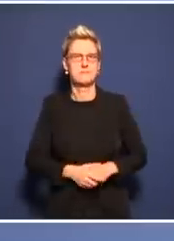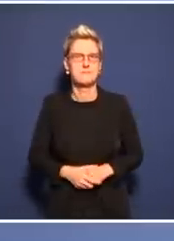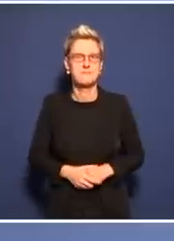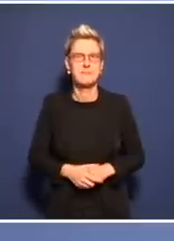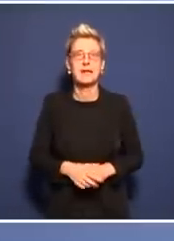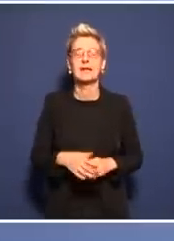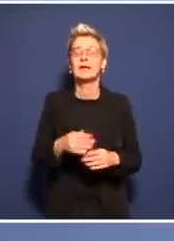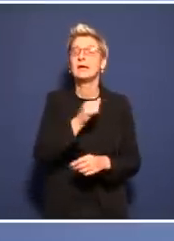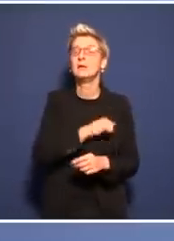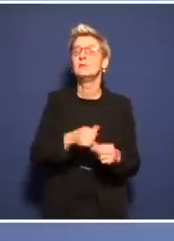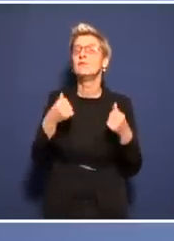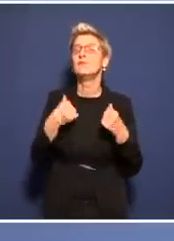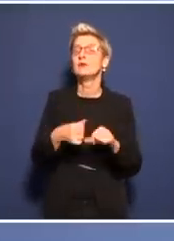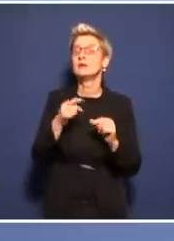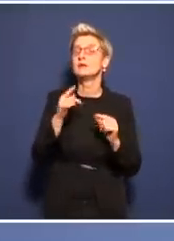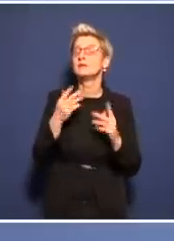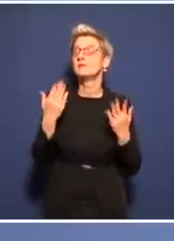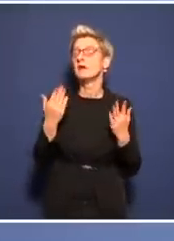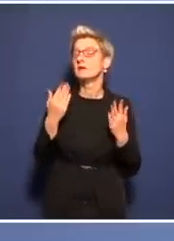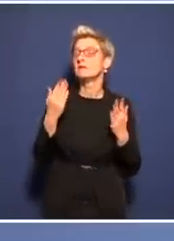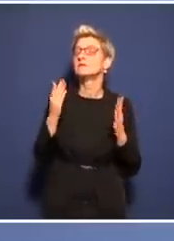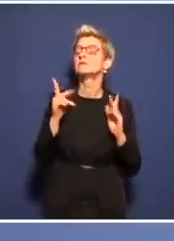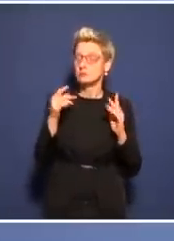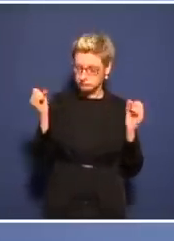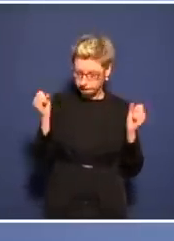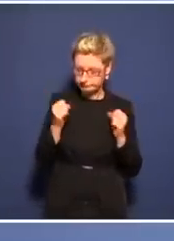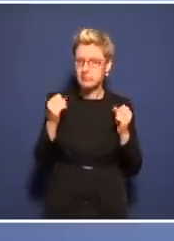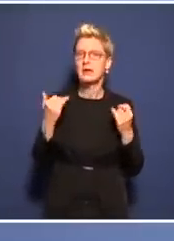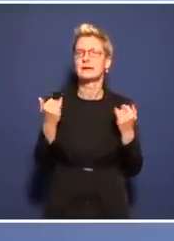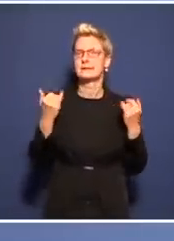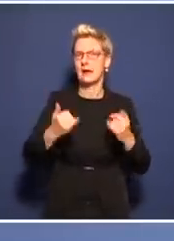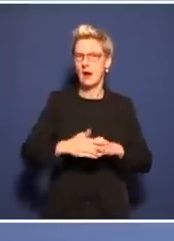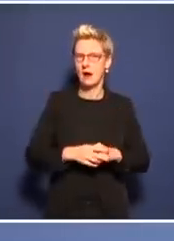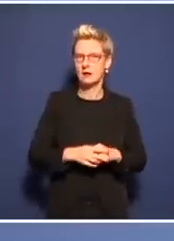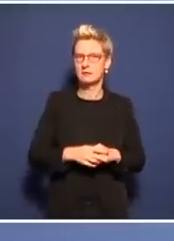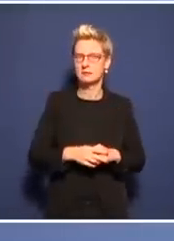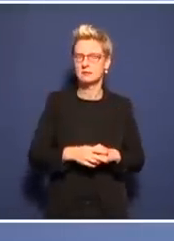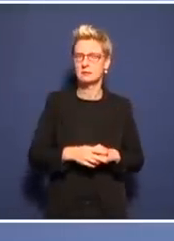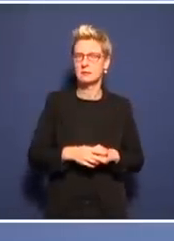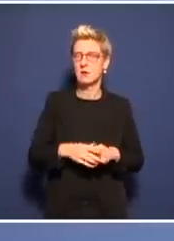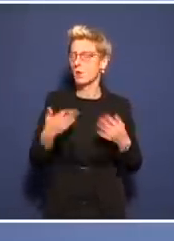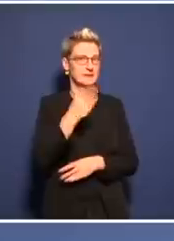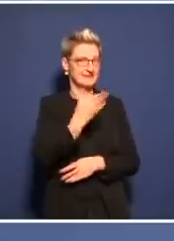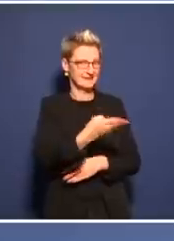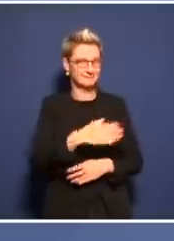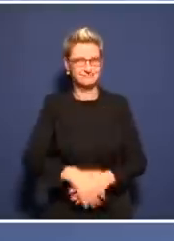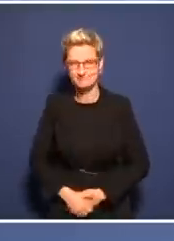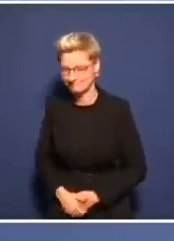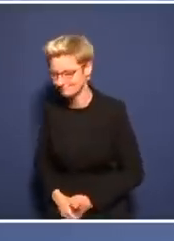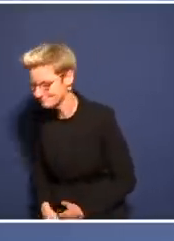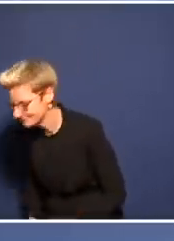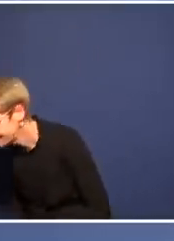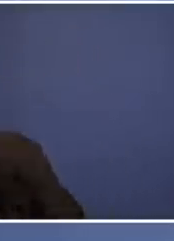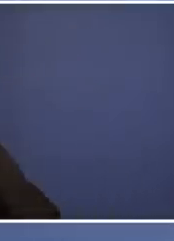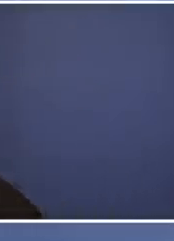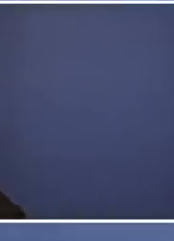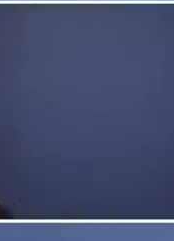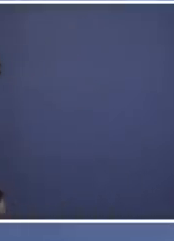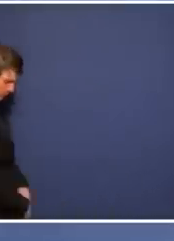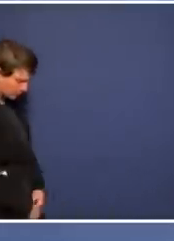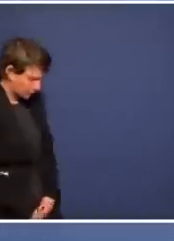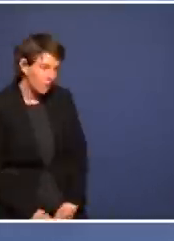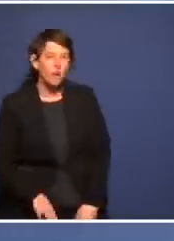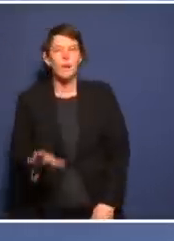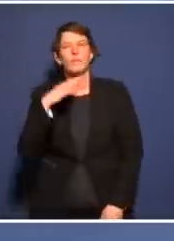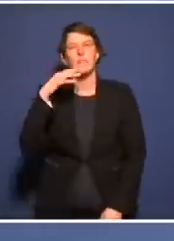Und eben diese Verhärtung betreiben Sie, Herr Lauterbach und Ihre Regierung bis zum Exzess. Ja, vielen Dank, Weserke, RTL, NTV. Eine